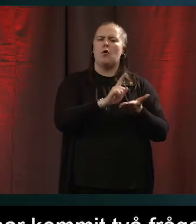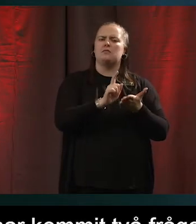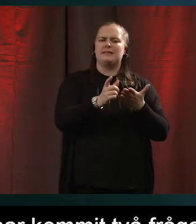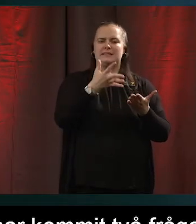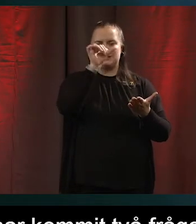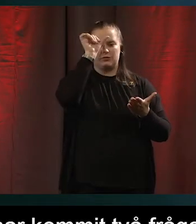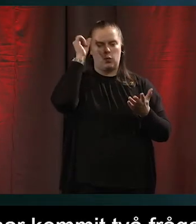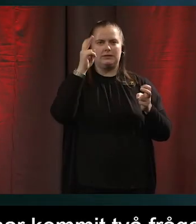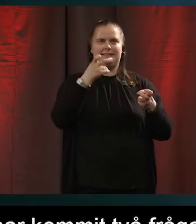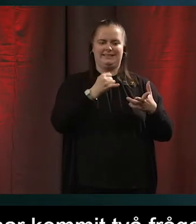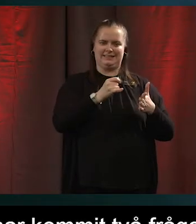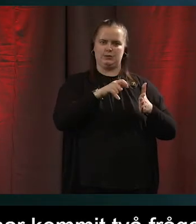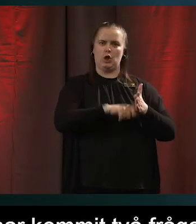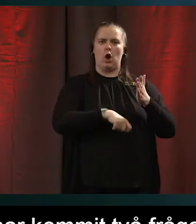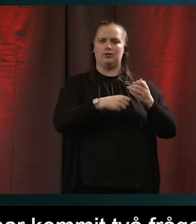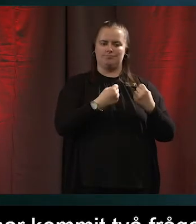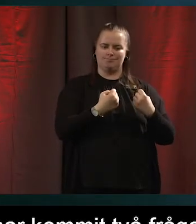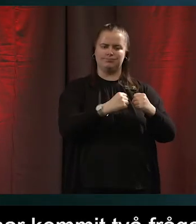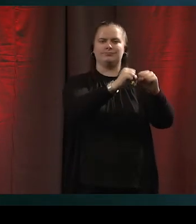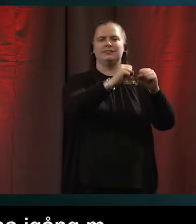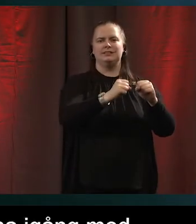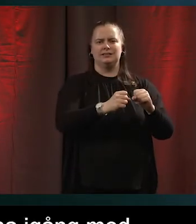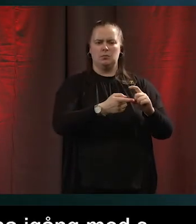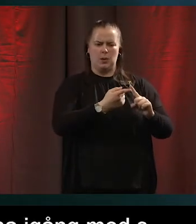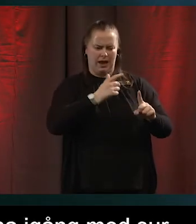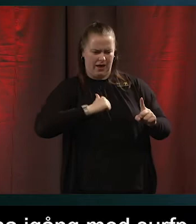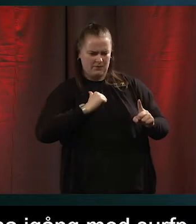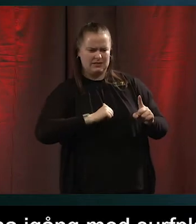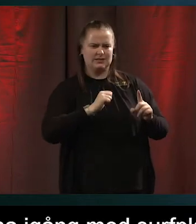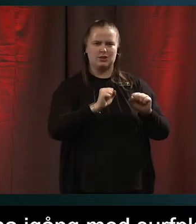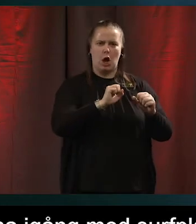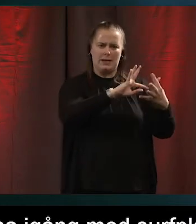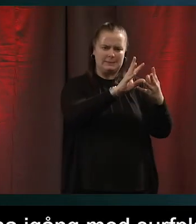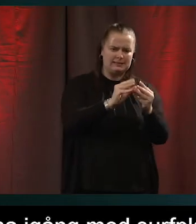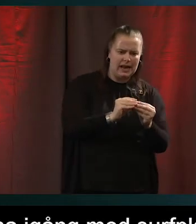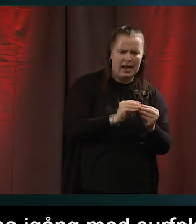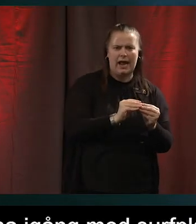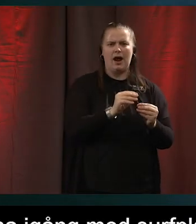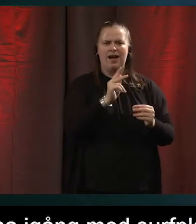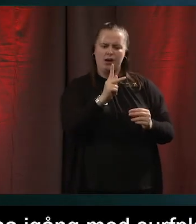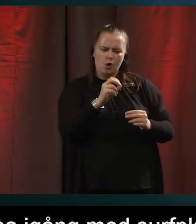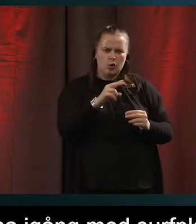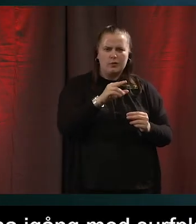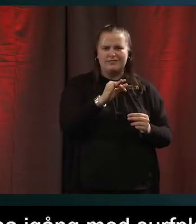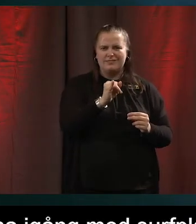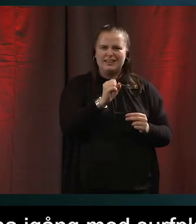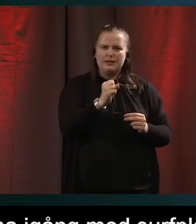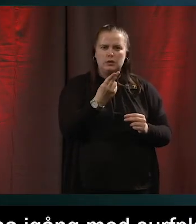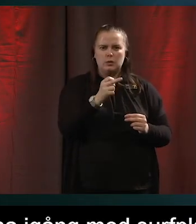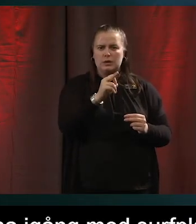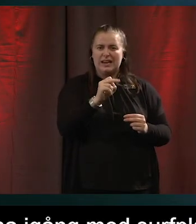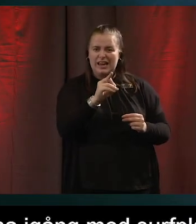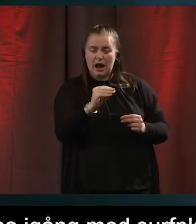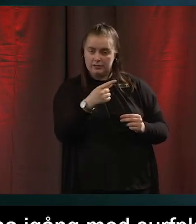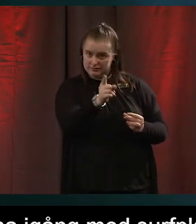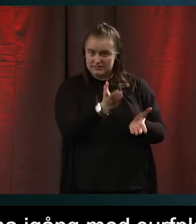igång med surfplattan, konfigurera den och ha rätt grejer. Kommer ni att hjälpa till med det? Jag